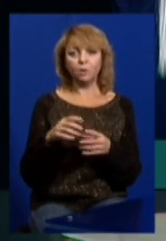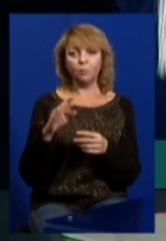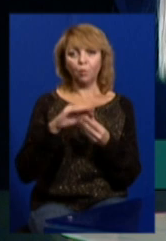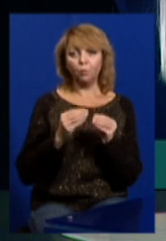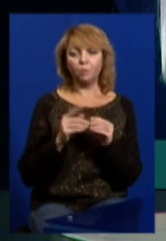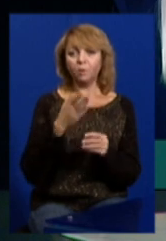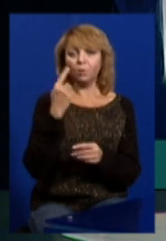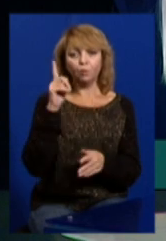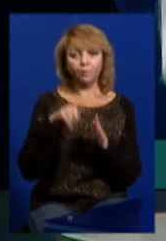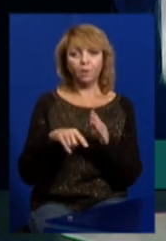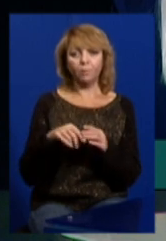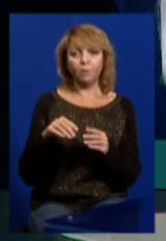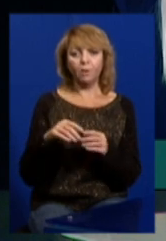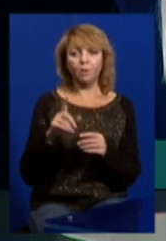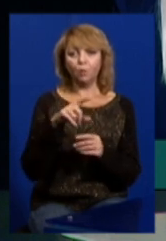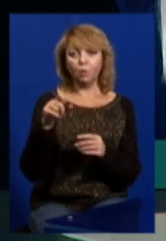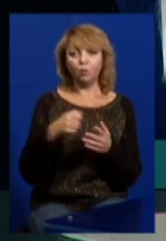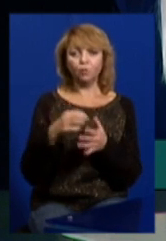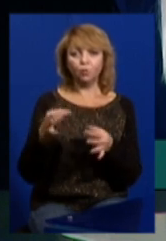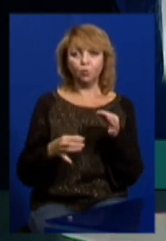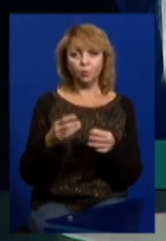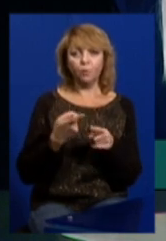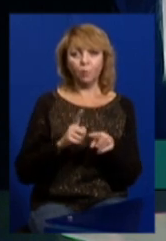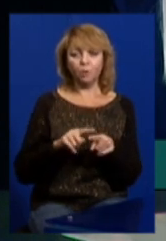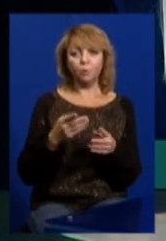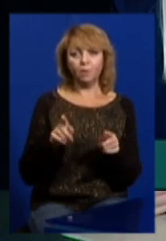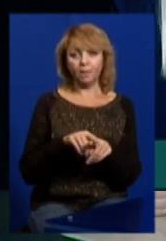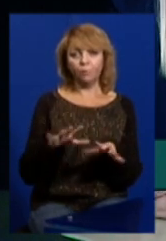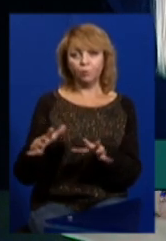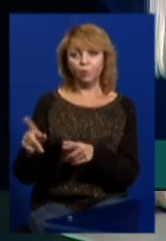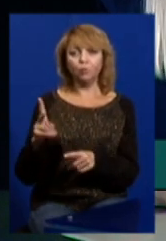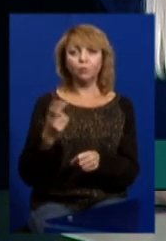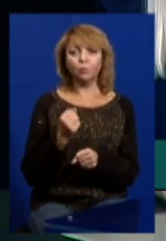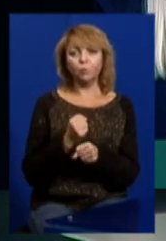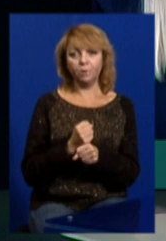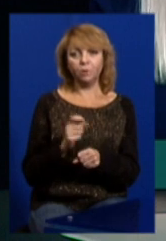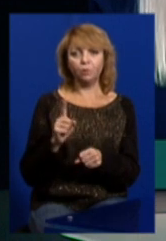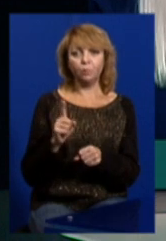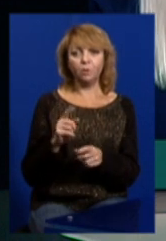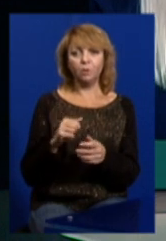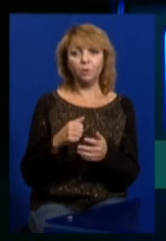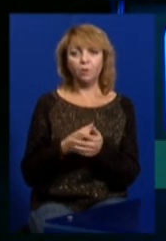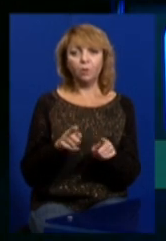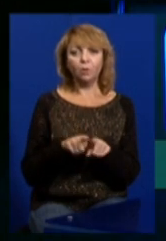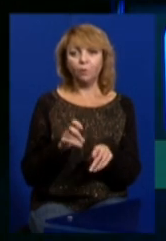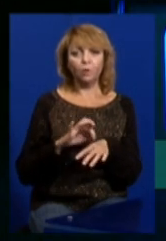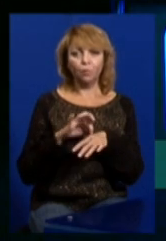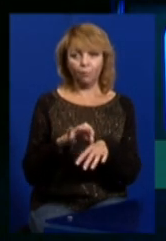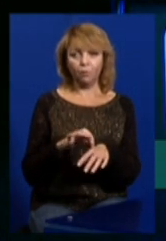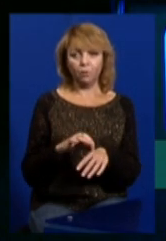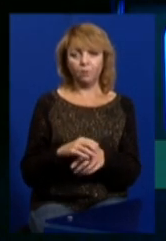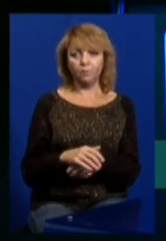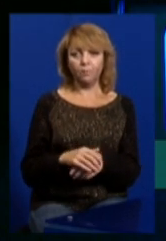довіри громадян до суду, і тоді це таке відбувається. Що треба зробити, щоб до такого не доводити?